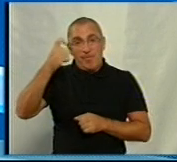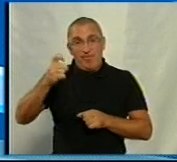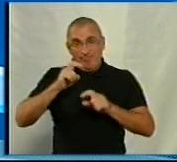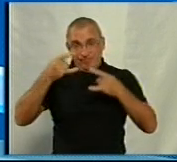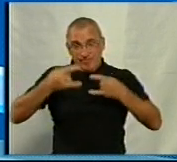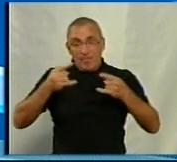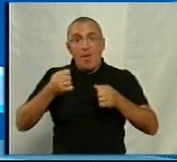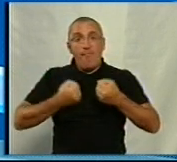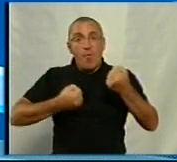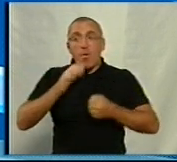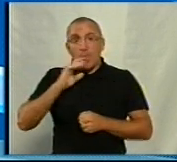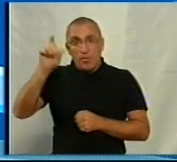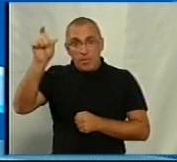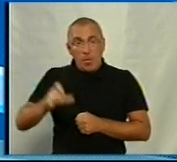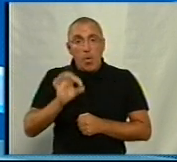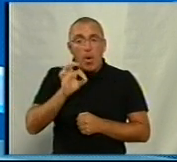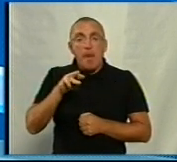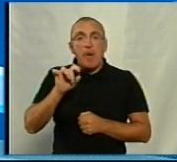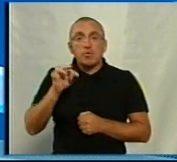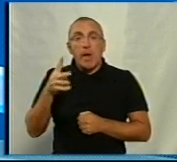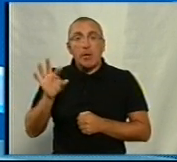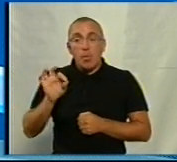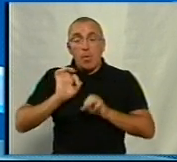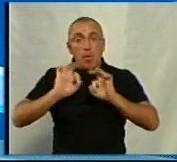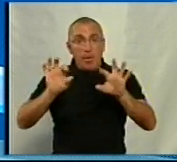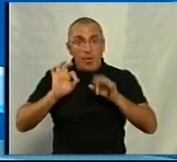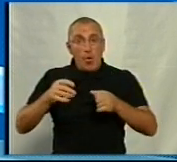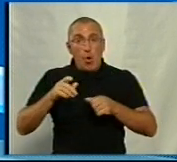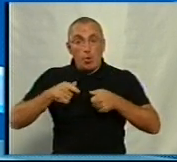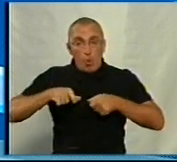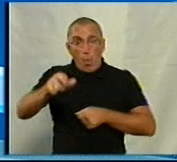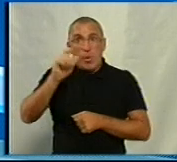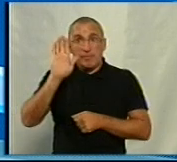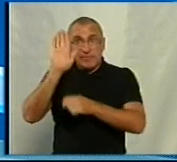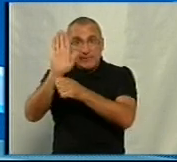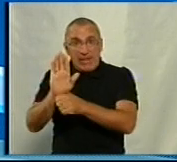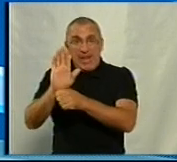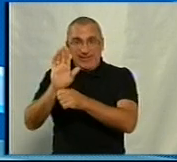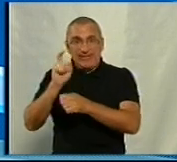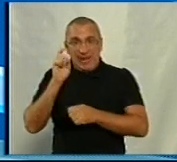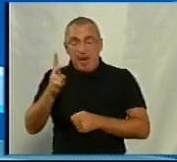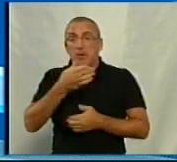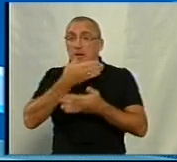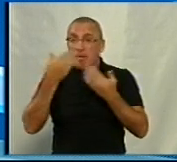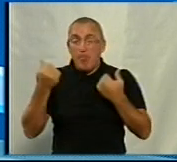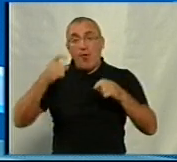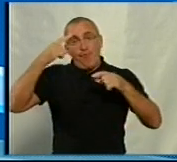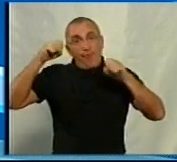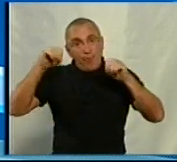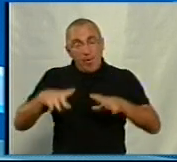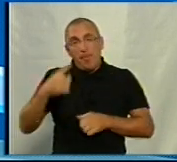повідомила водійка, місцева жителька Олена Мазуренко. Каже, дорожніх знаків на перехресті немає, тому вирішили зробити